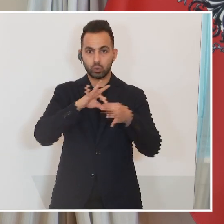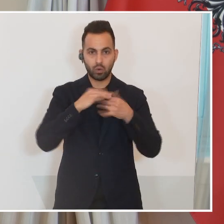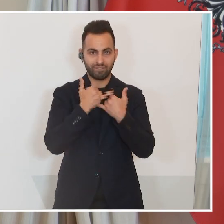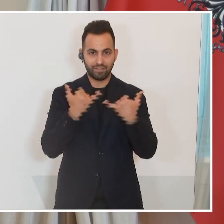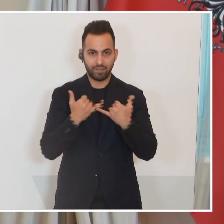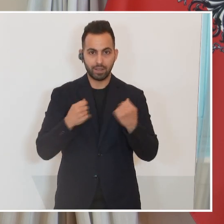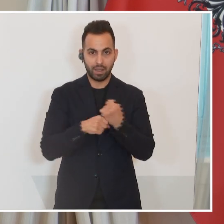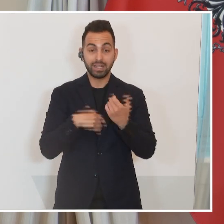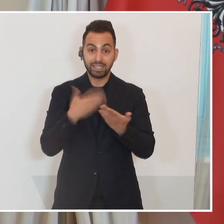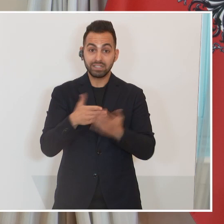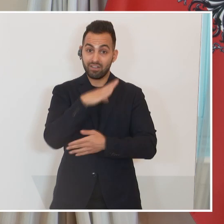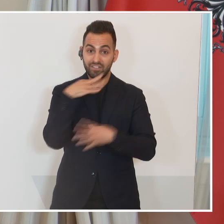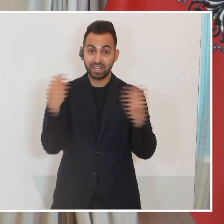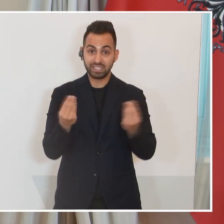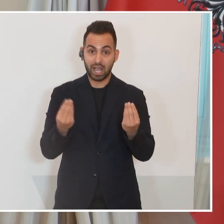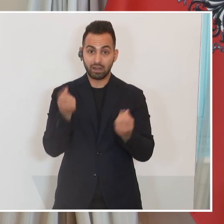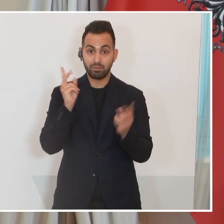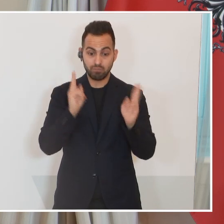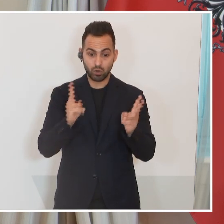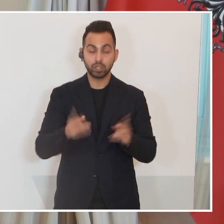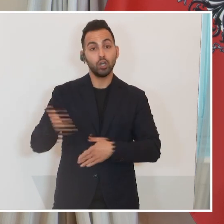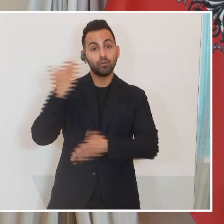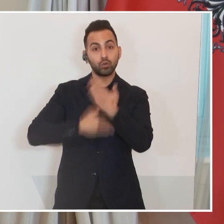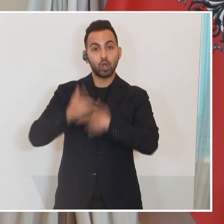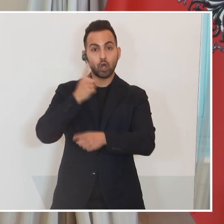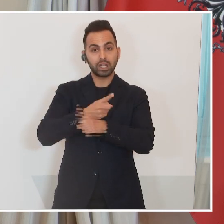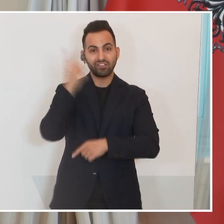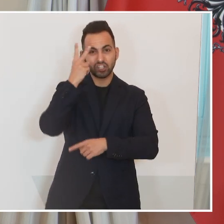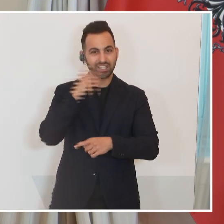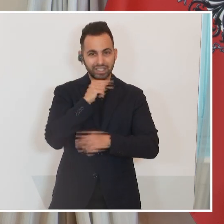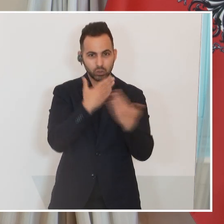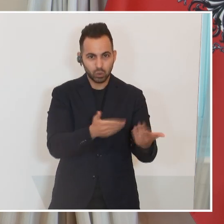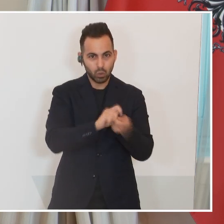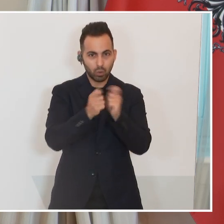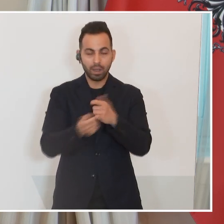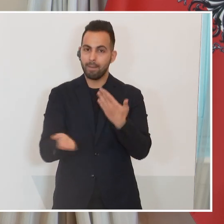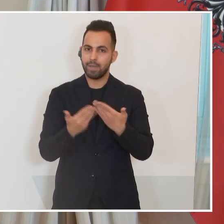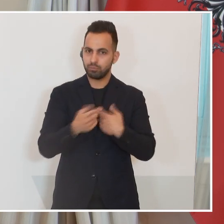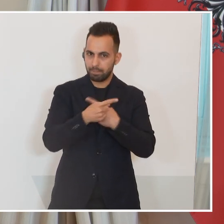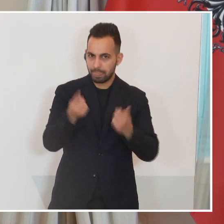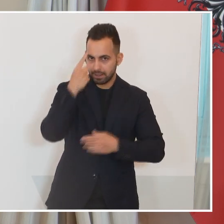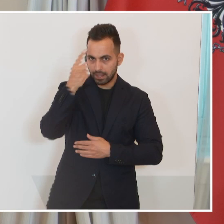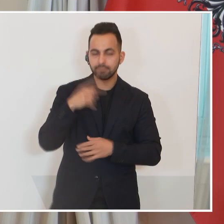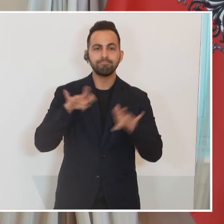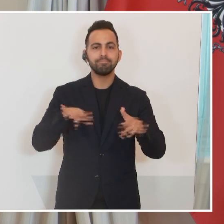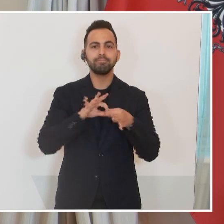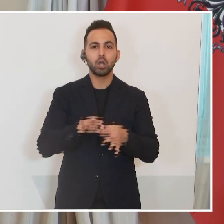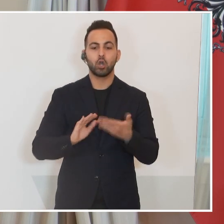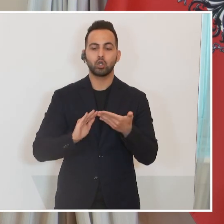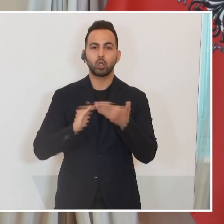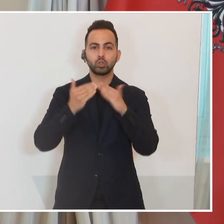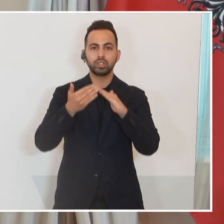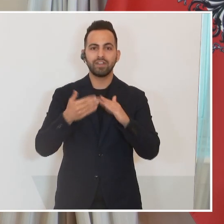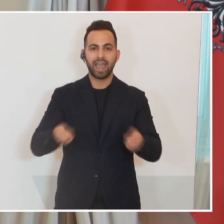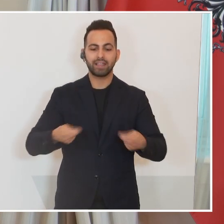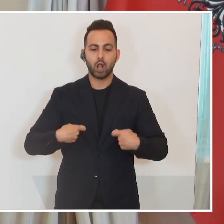ja viele Dinge möglich, die früher so im Neutralitätsverständnis nicht möglich gewesen wären. Denken Sie daran, dass wir durch die sogenannte konstruktive